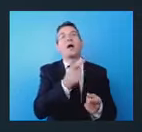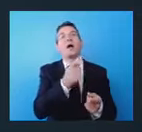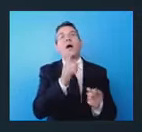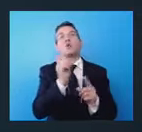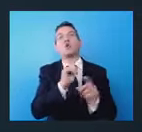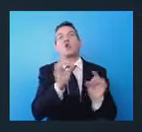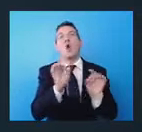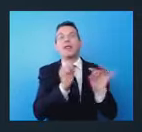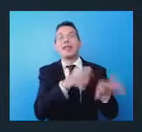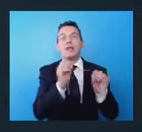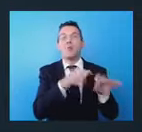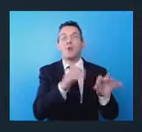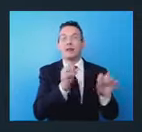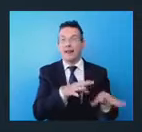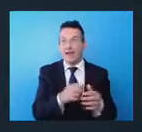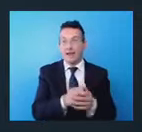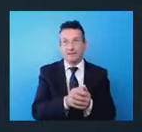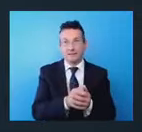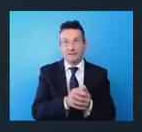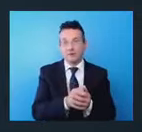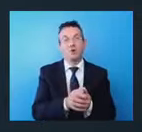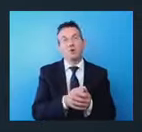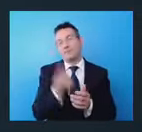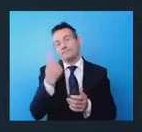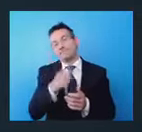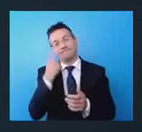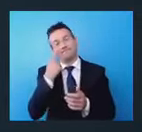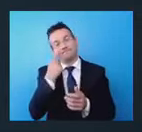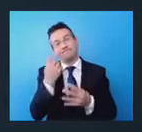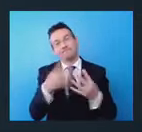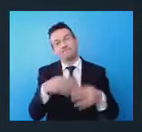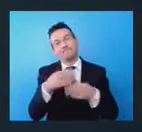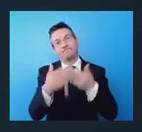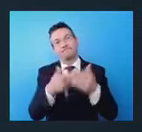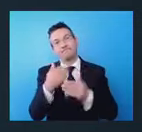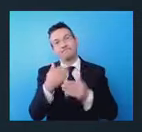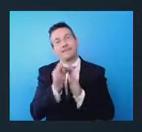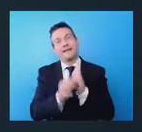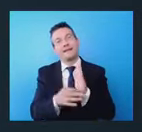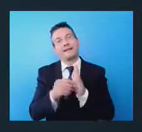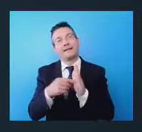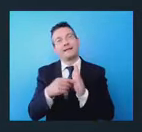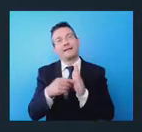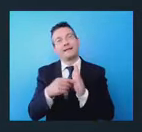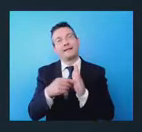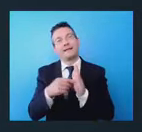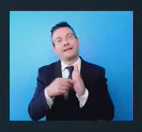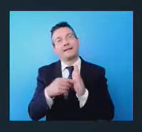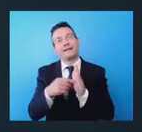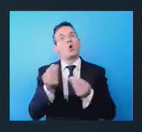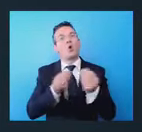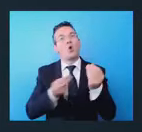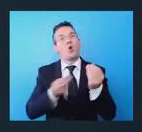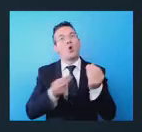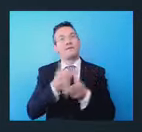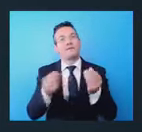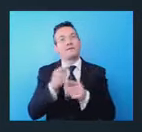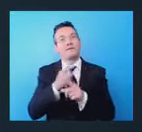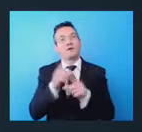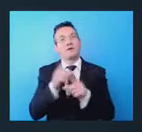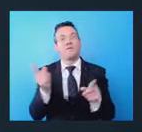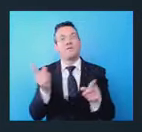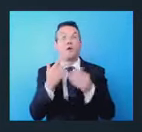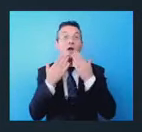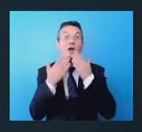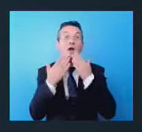decarbonizzando. Ecco, queste sono un po' linee che mi piaceva condividere con voi. Grazie, professor